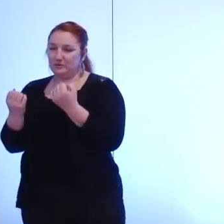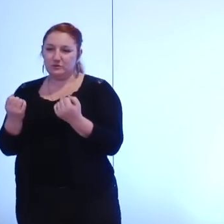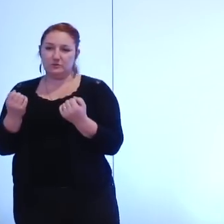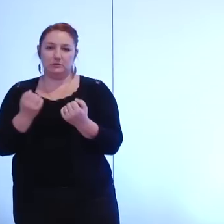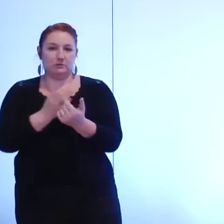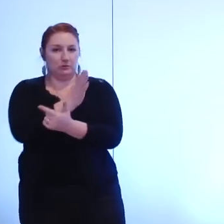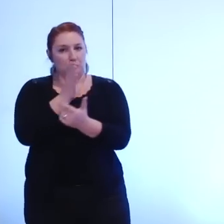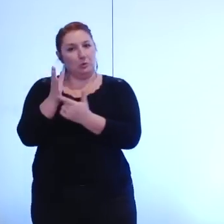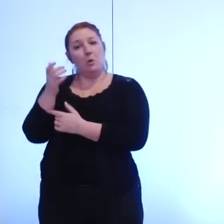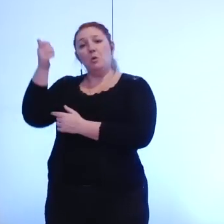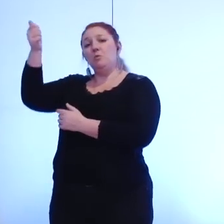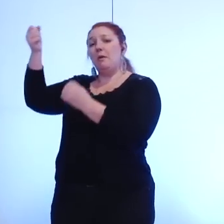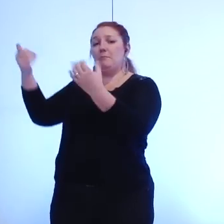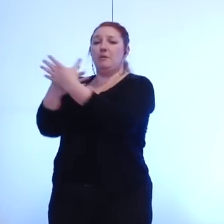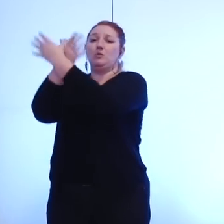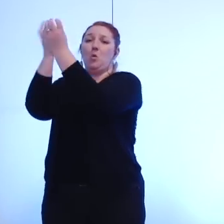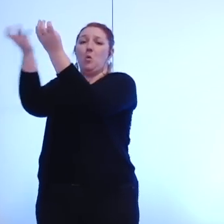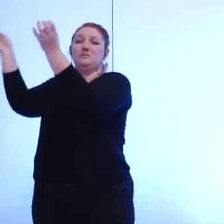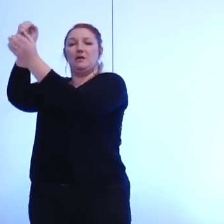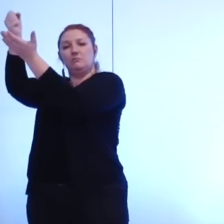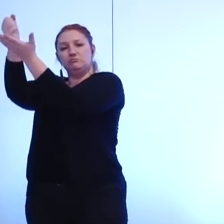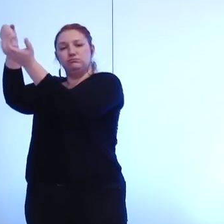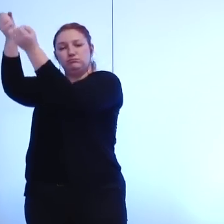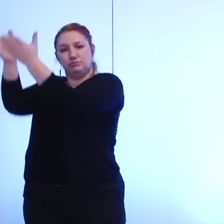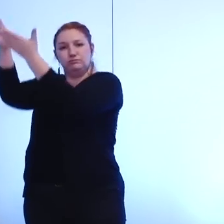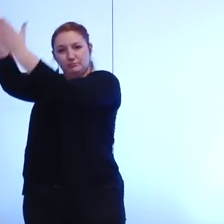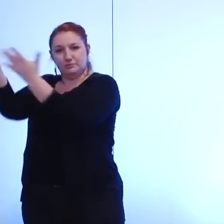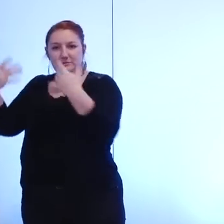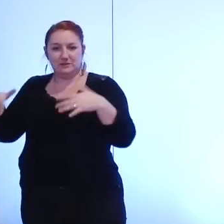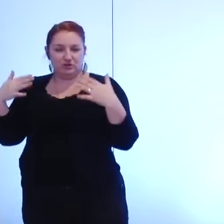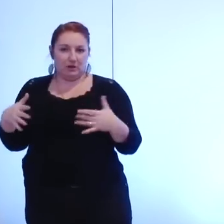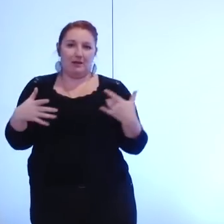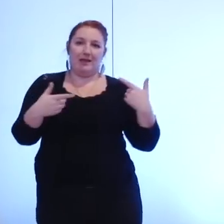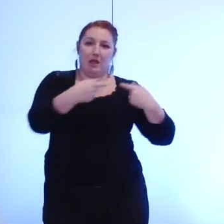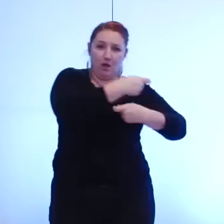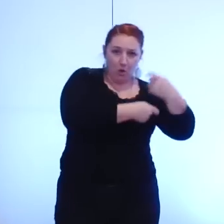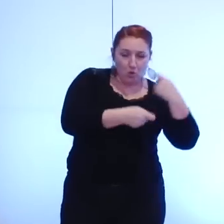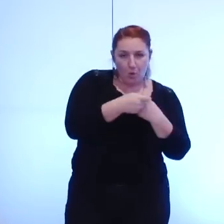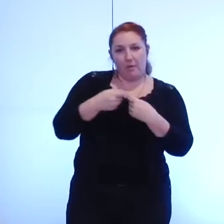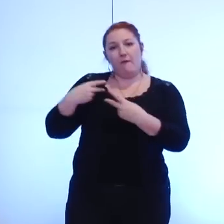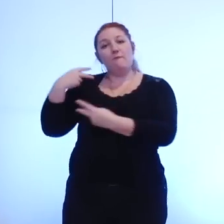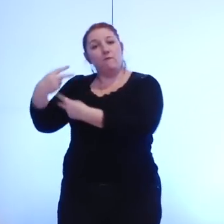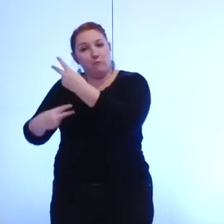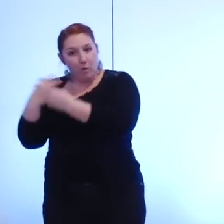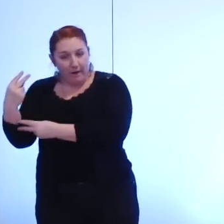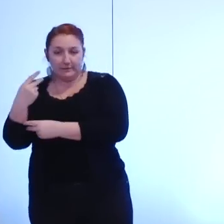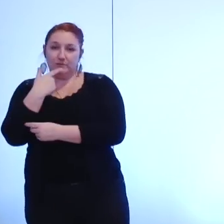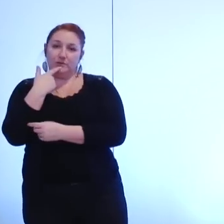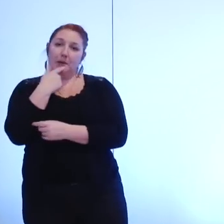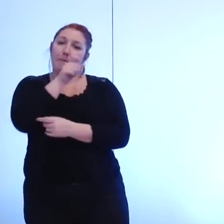délibéré donc la compétence économie et la compétence voirie de transférer les personnels